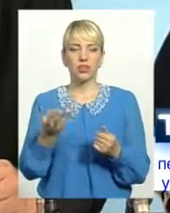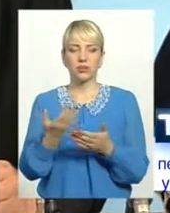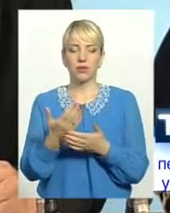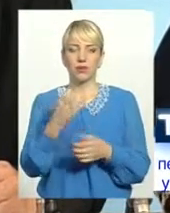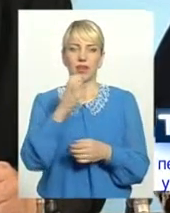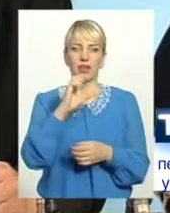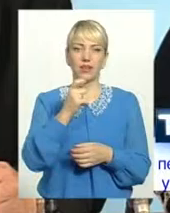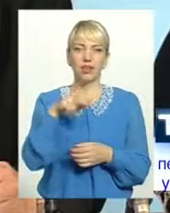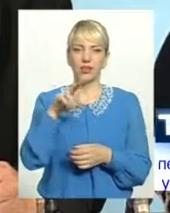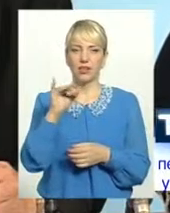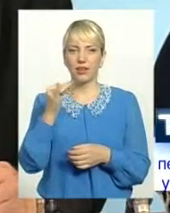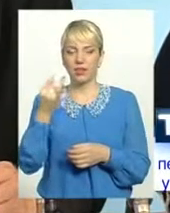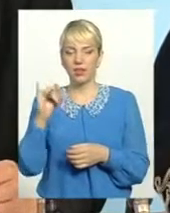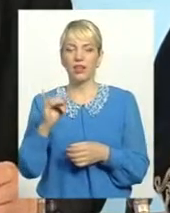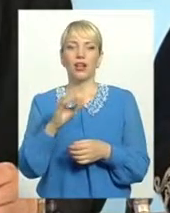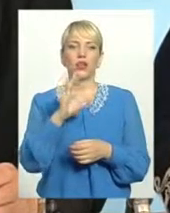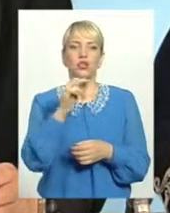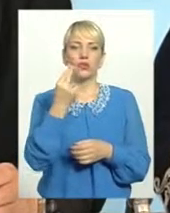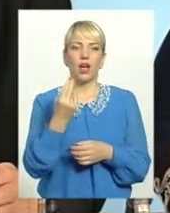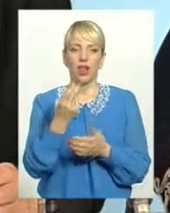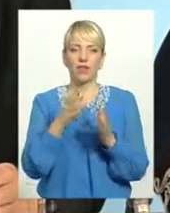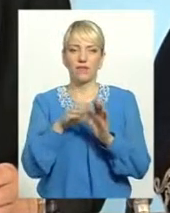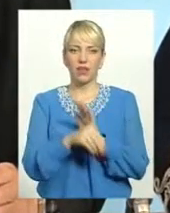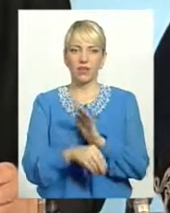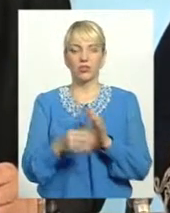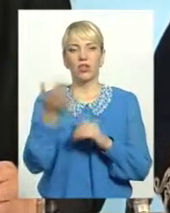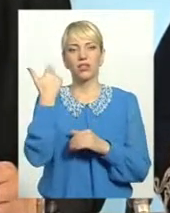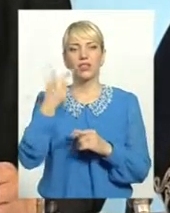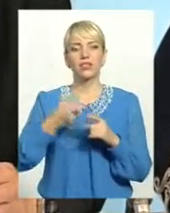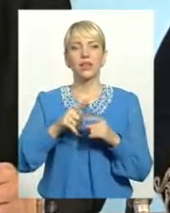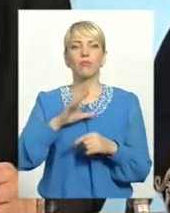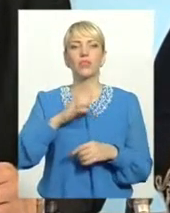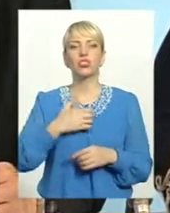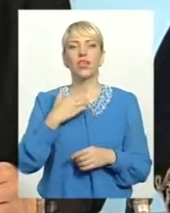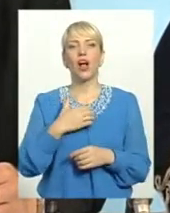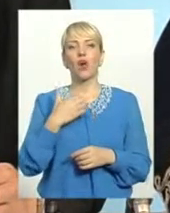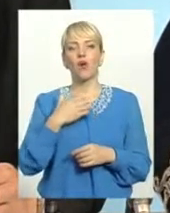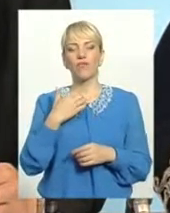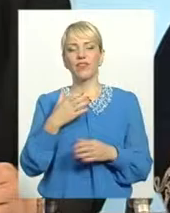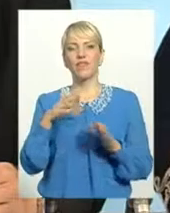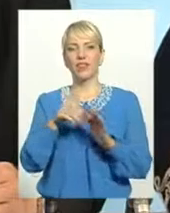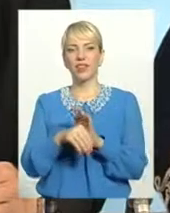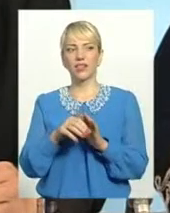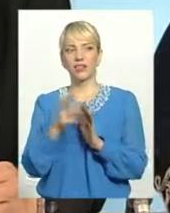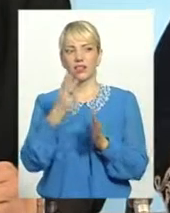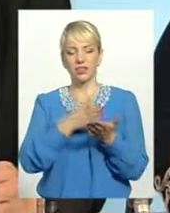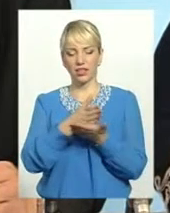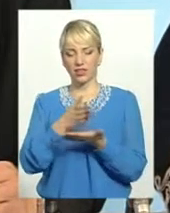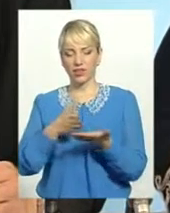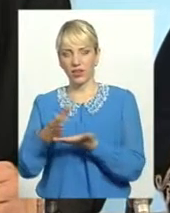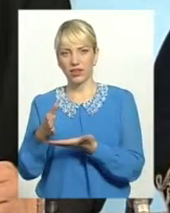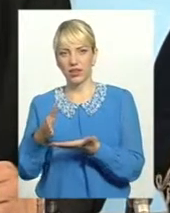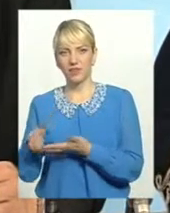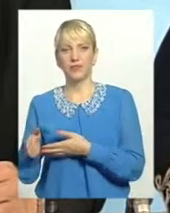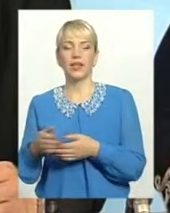єдиний соціальний внесок, раніше це страхові внески були, їх три види, які вийшли у склад єдиного